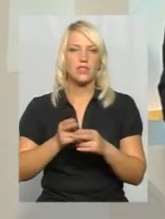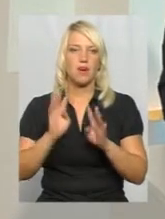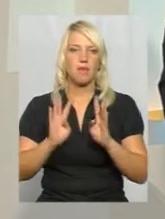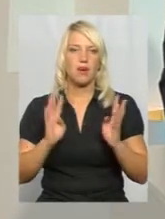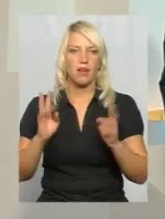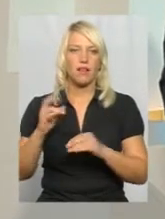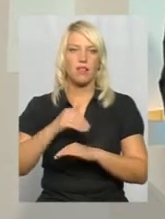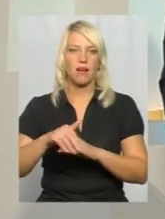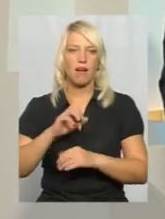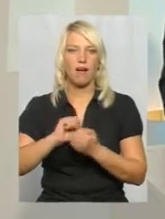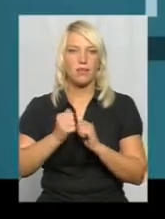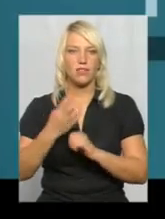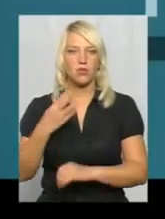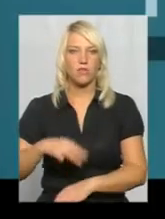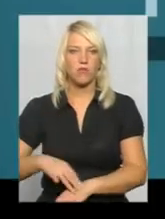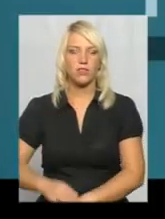48.